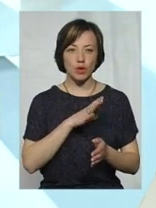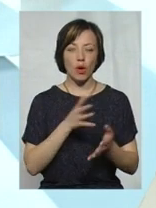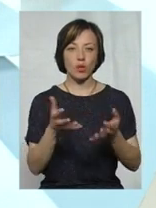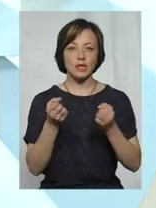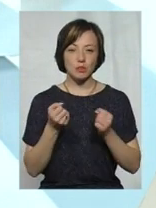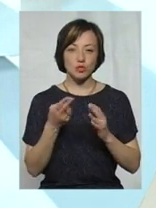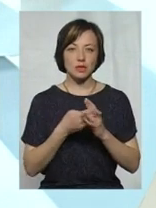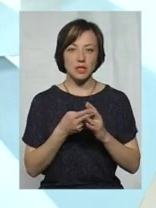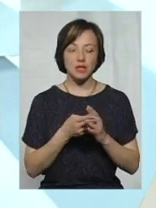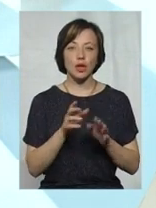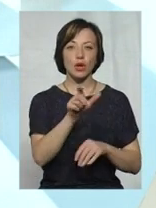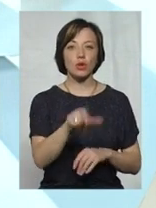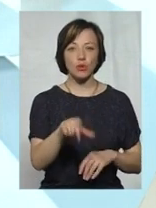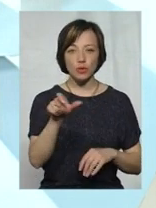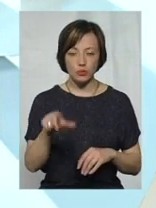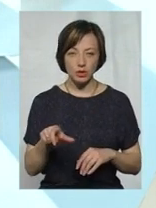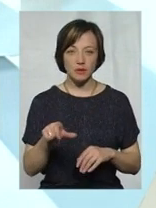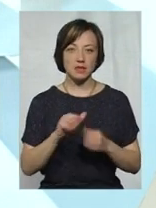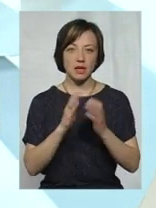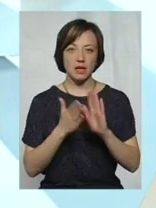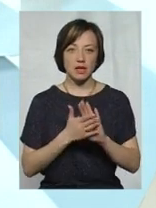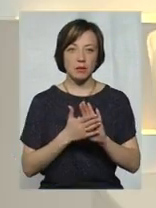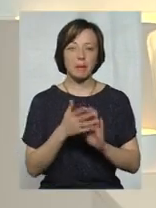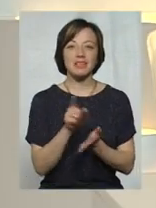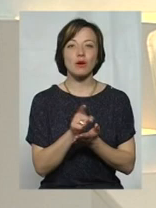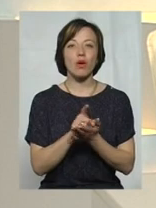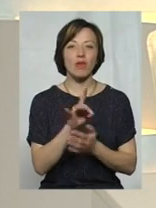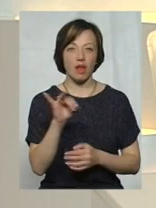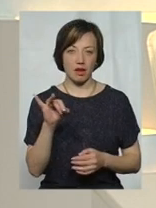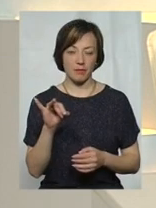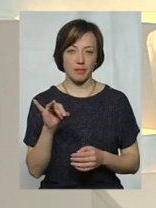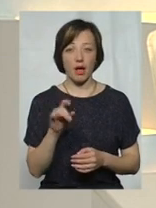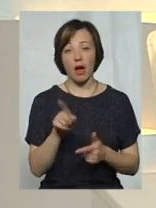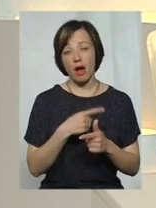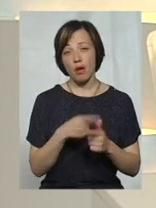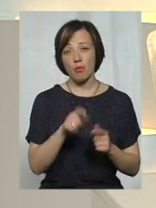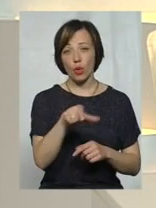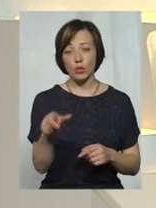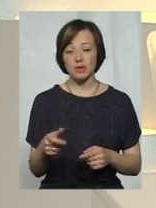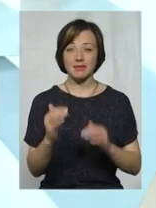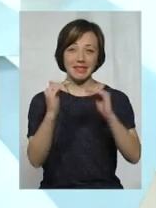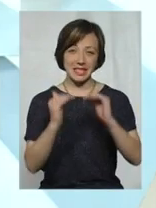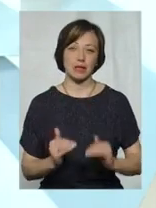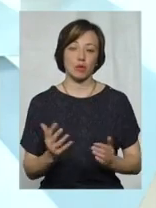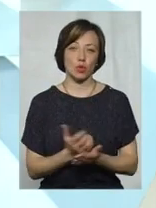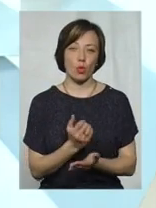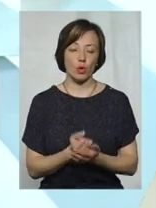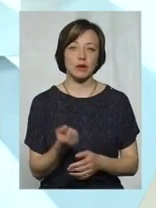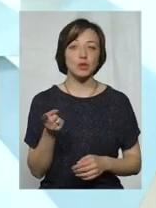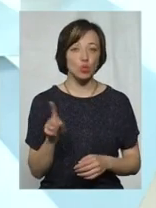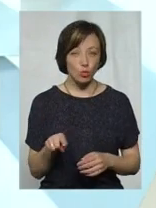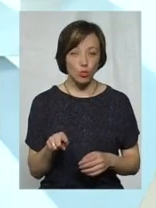отримували житлову субсидію взагалі пенсіонери, в основному, або люди з низькими доходами. Тому